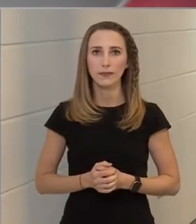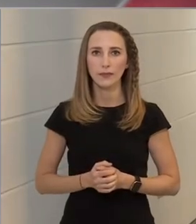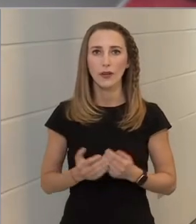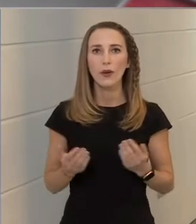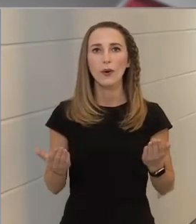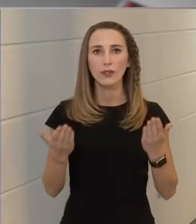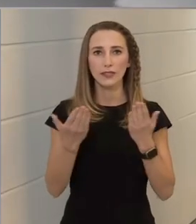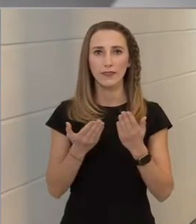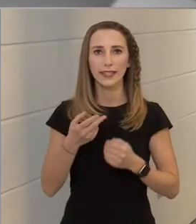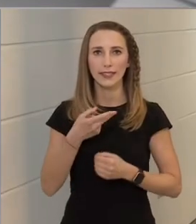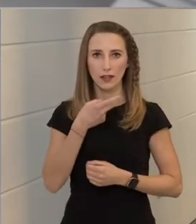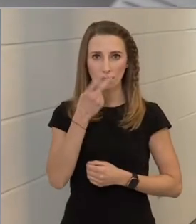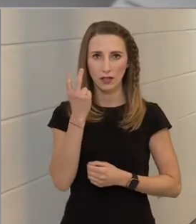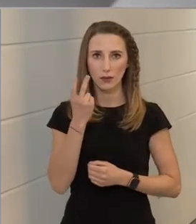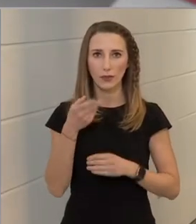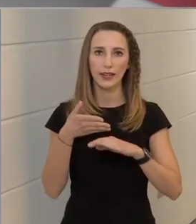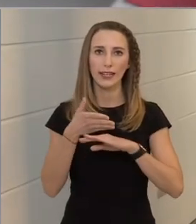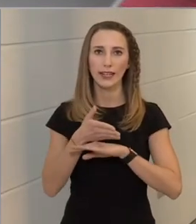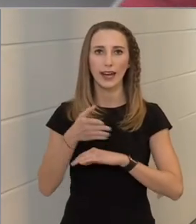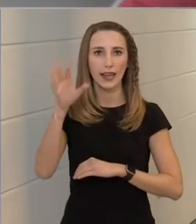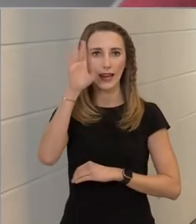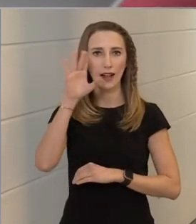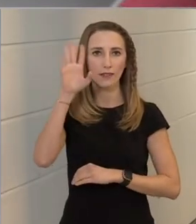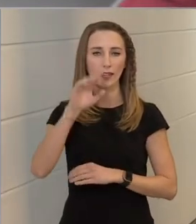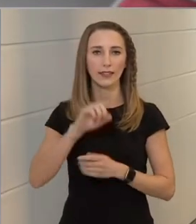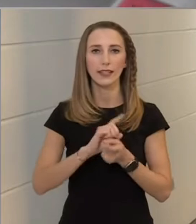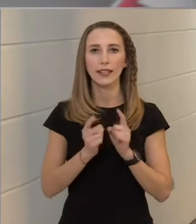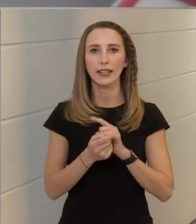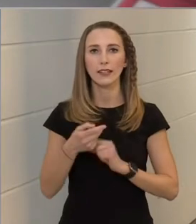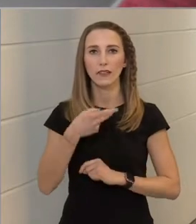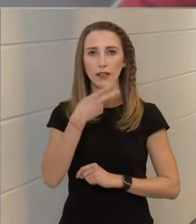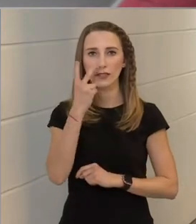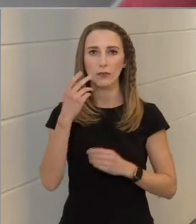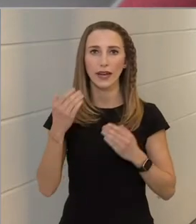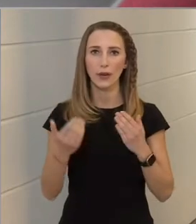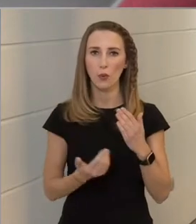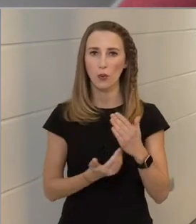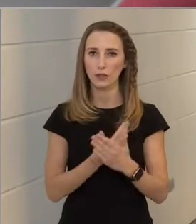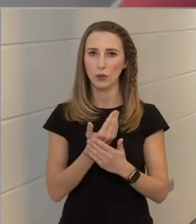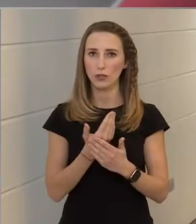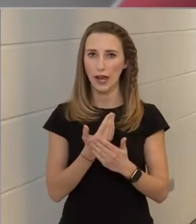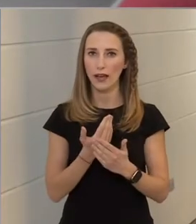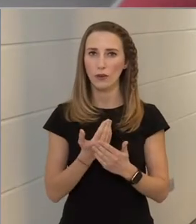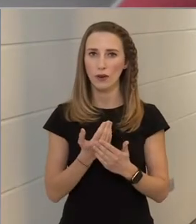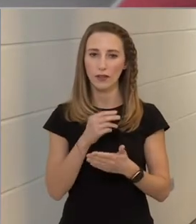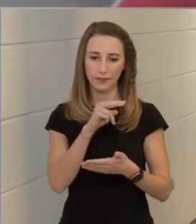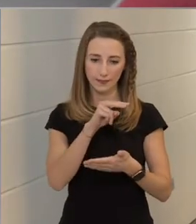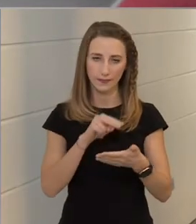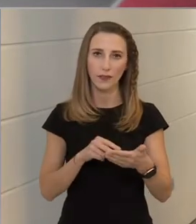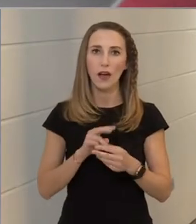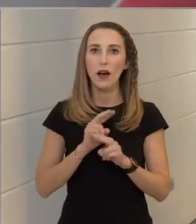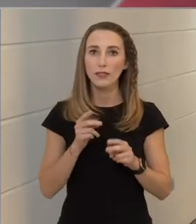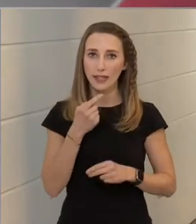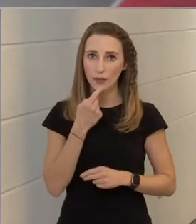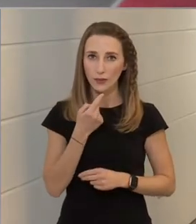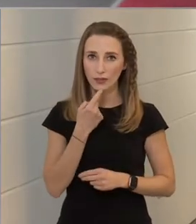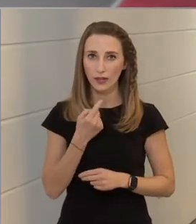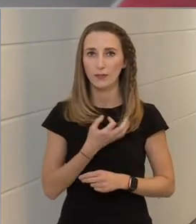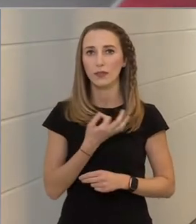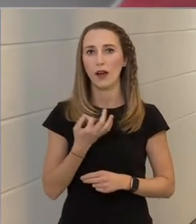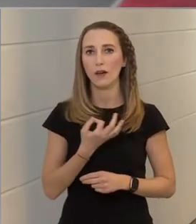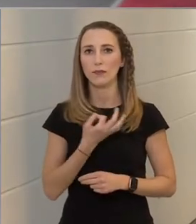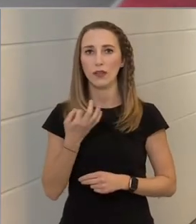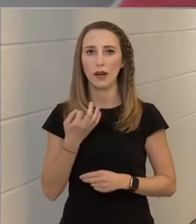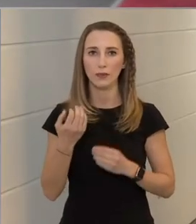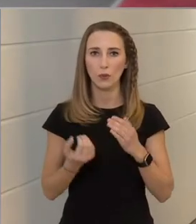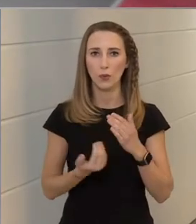szakmai irányelvet, illetve a szakmai újdonságokat, amelyek azt kell, hogy mondjam, szinte napról